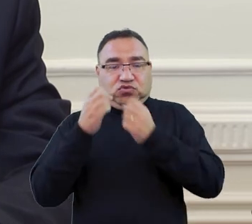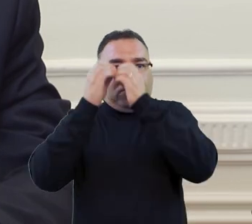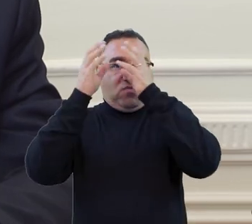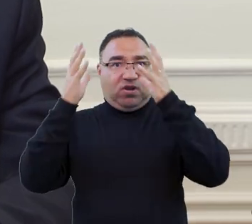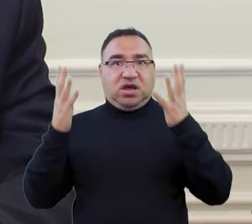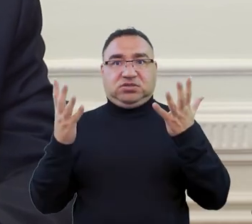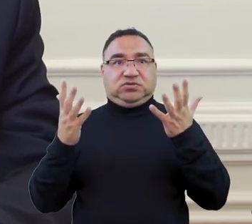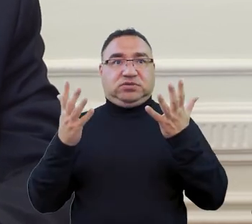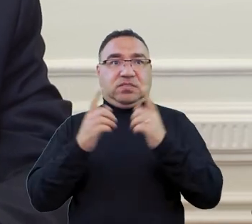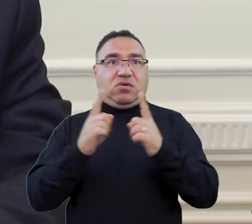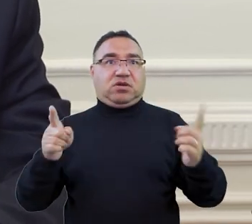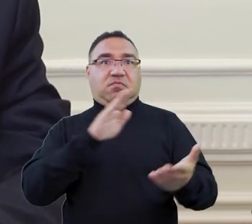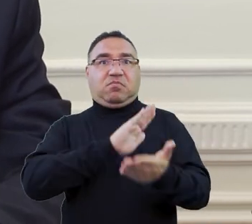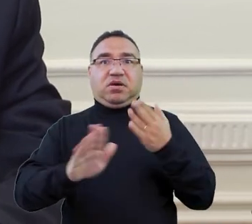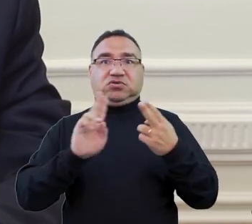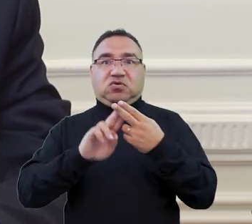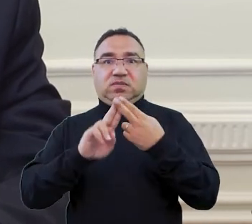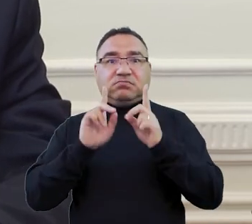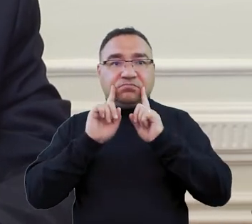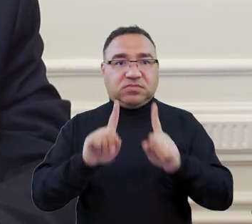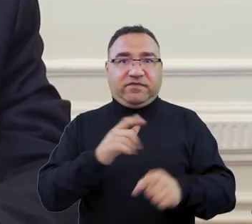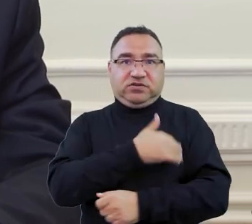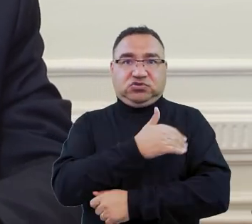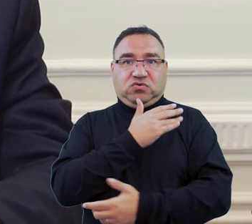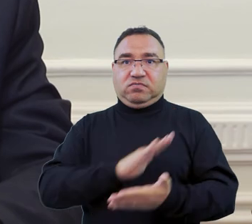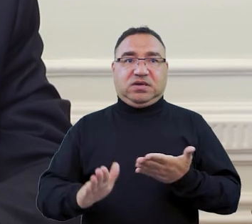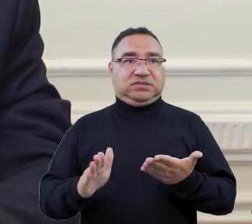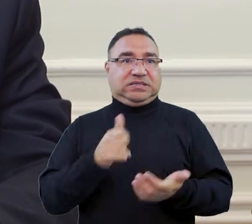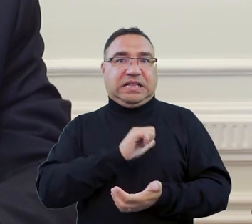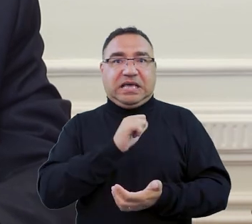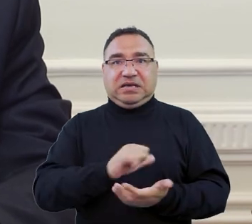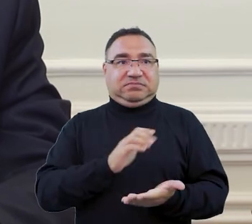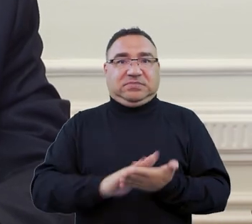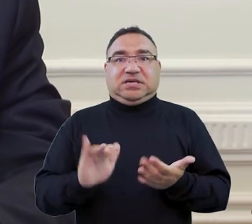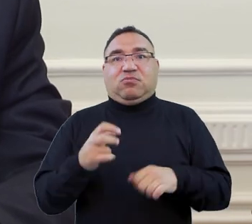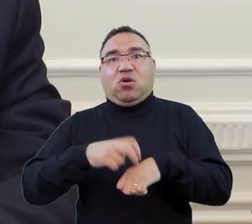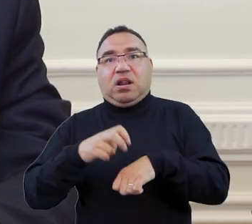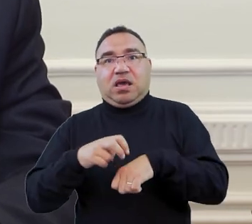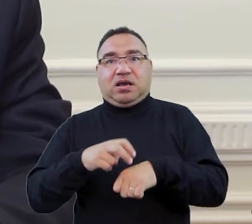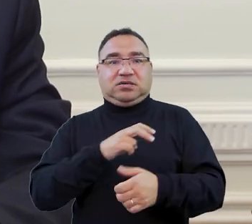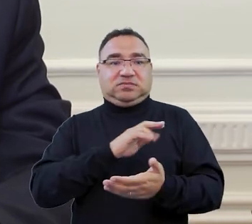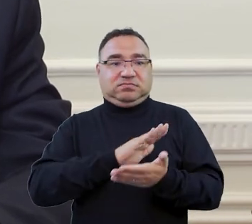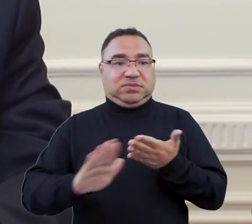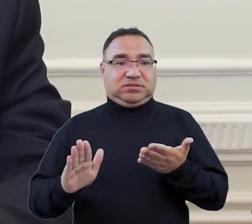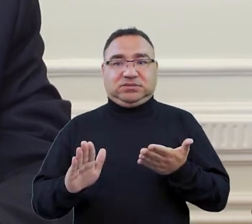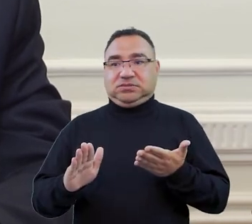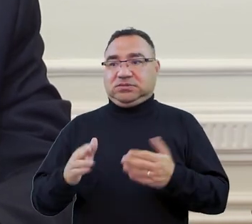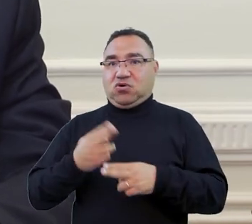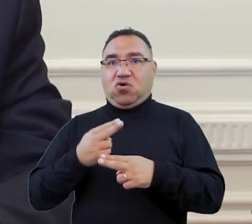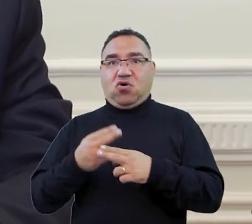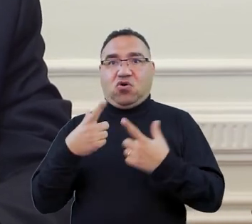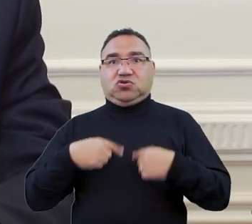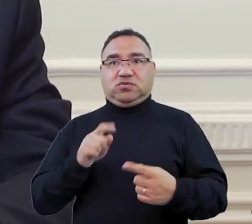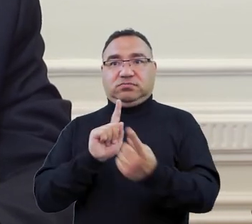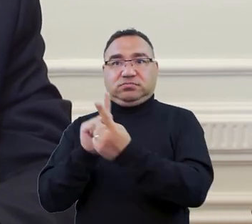wyobrazić żeby nauczyciel nie miał kontaktu z realnie funkcjonującą szkołą klasą żeby lekarz nie stanął przy łóżku pacjenta